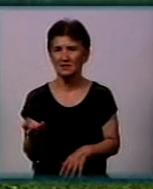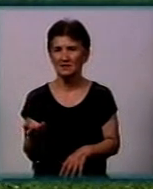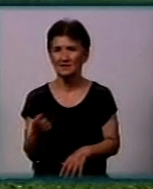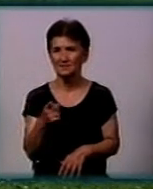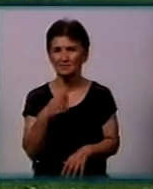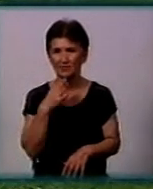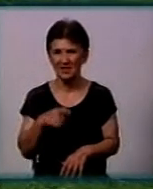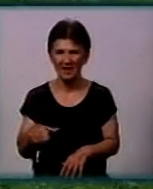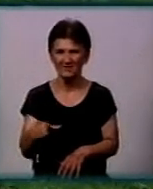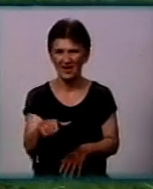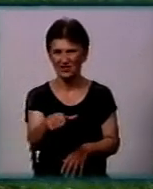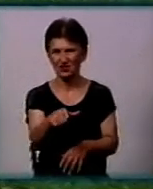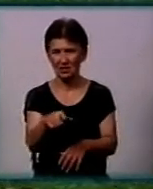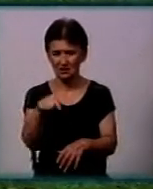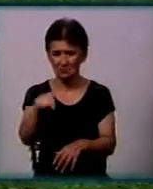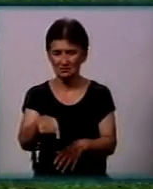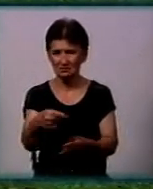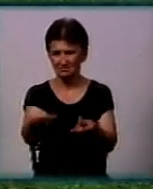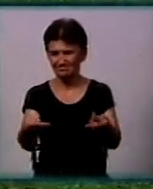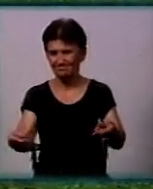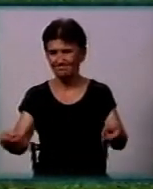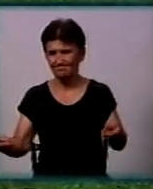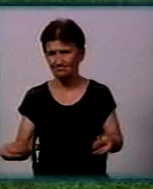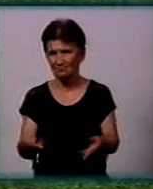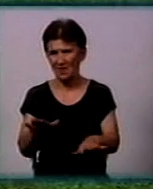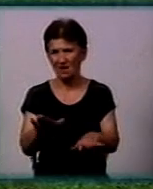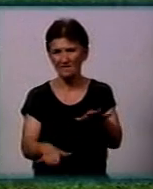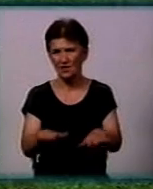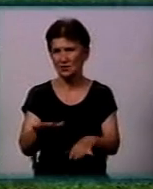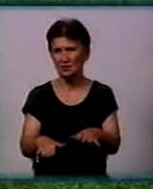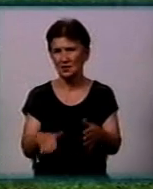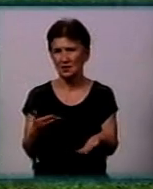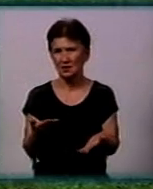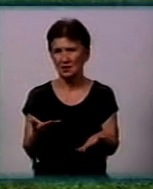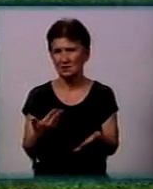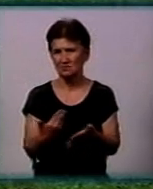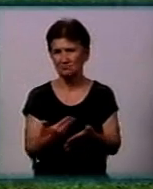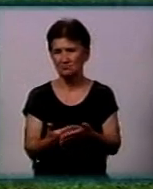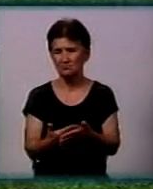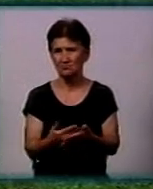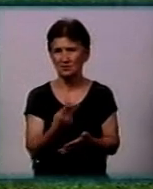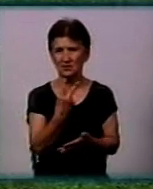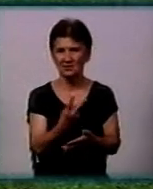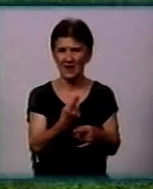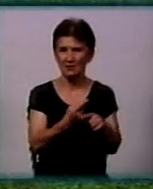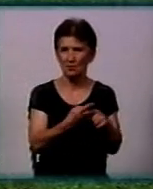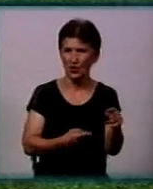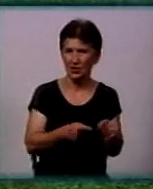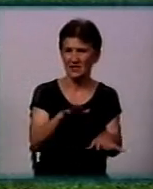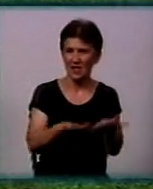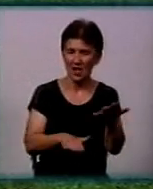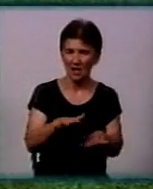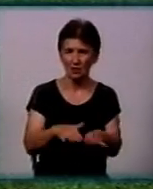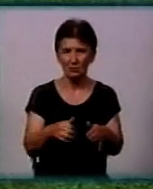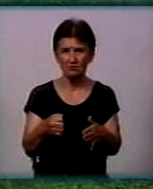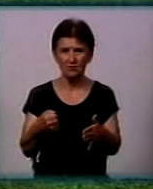Толстолоб, амур вагою починаючи від 2,5 кг, закінчуючи